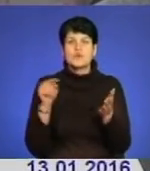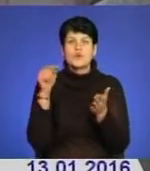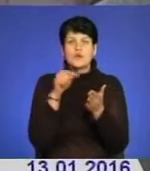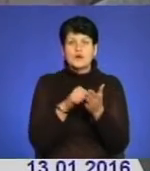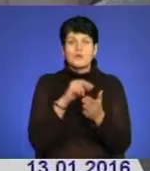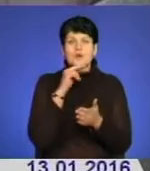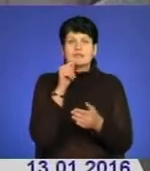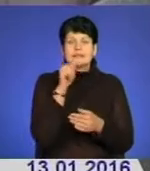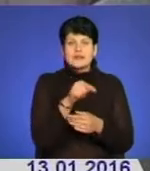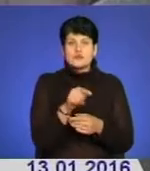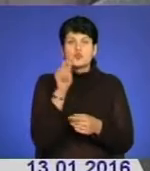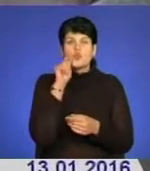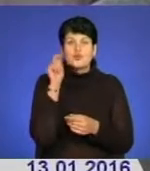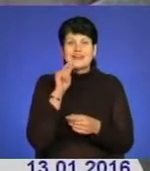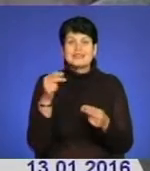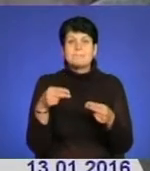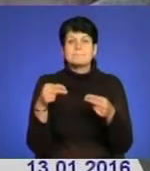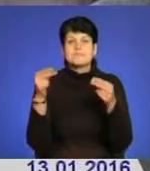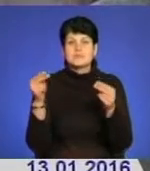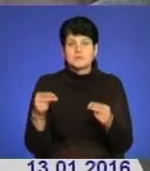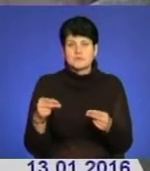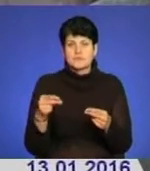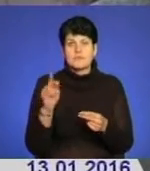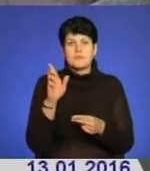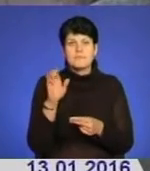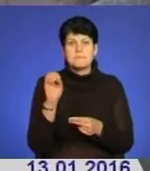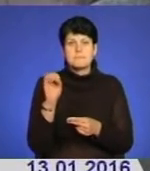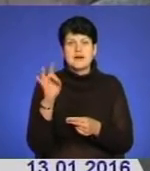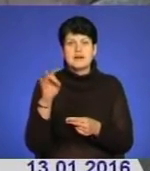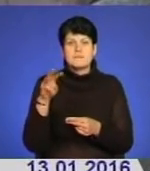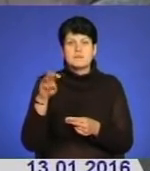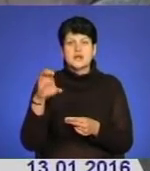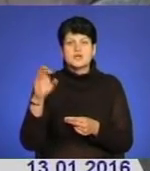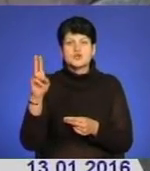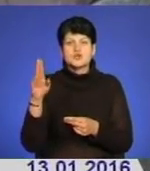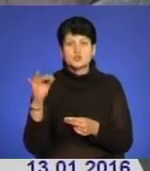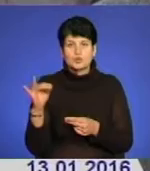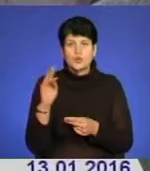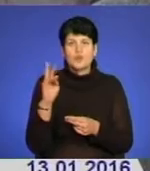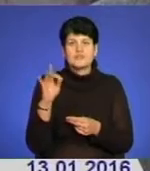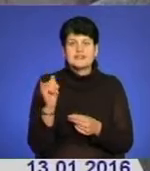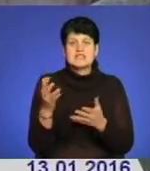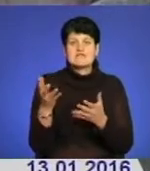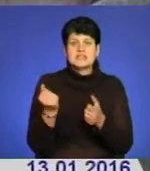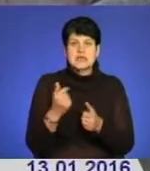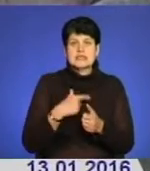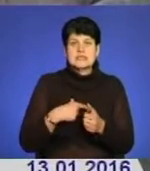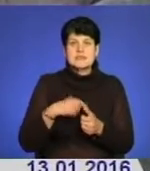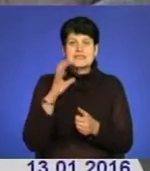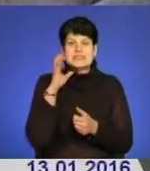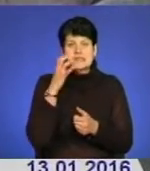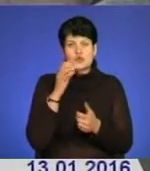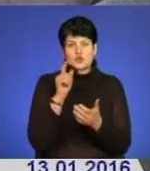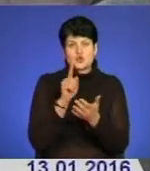на те, що Україна, підписавши Бернську конвенцію і ратифікувавши її, взяла на себе серйозні